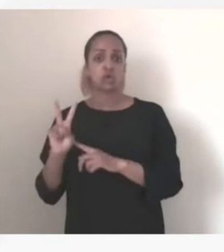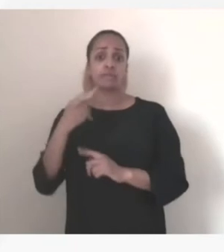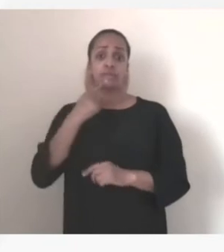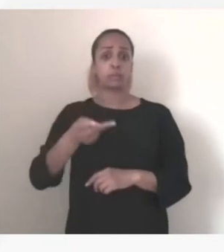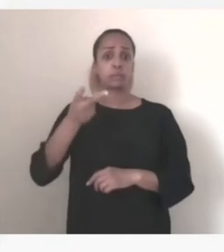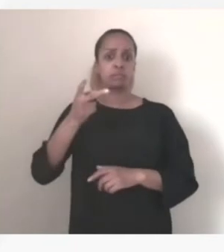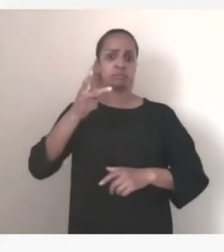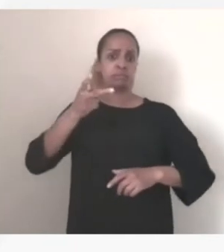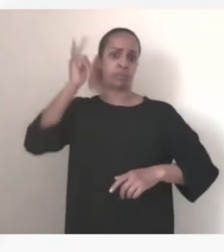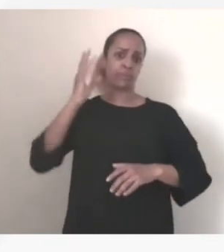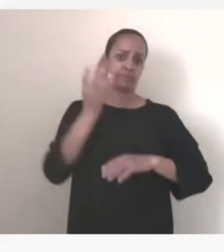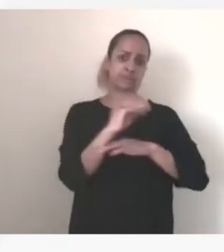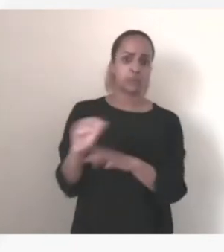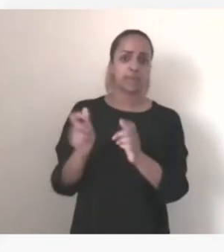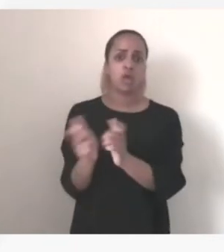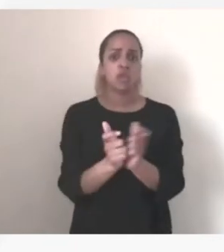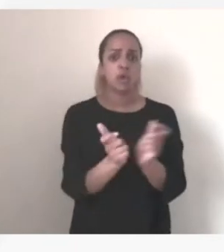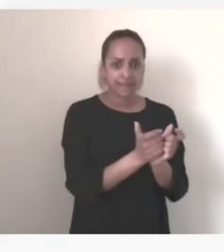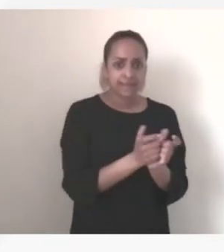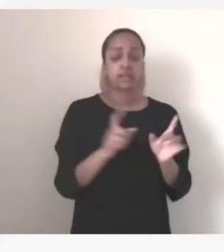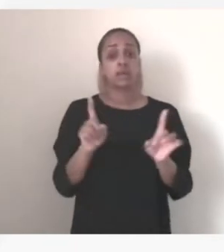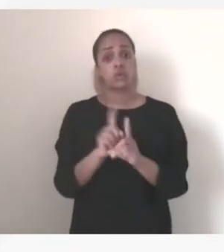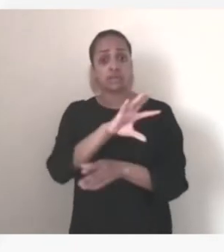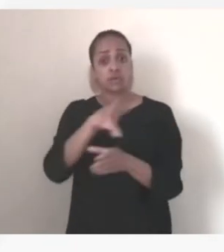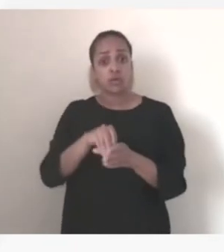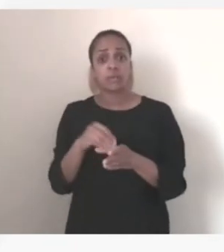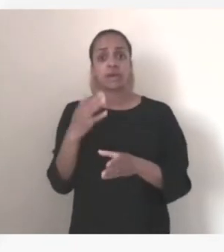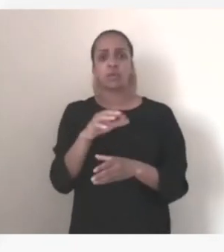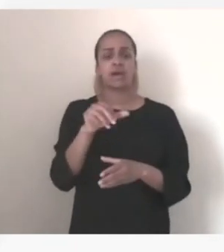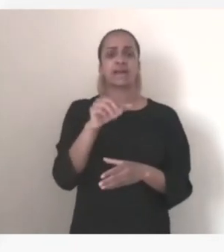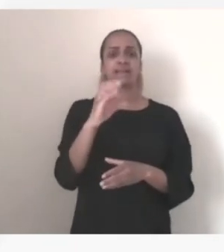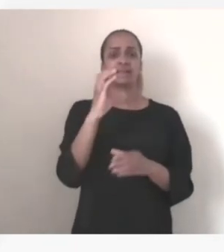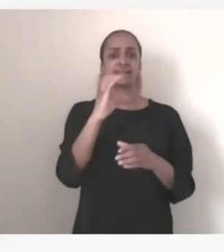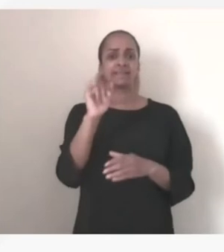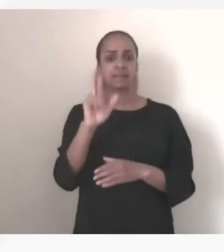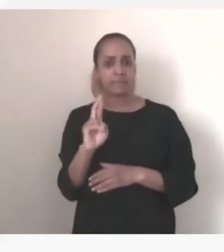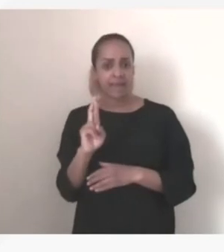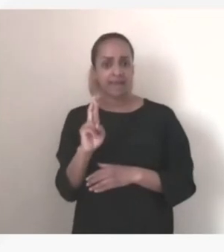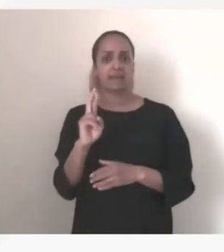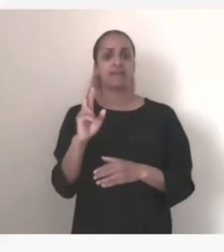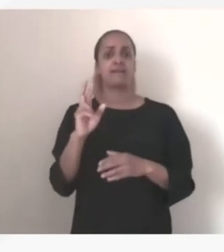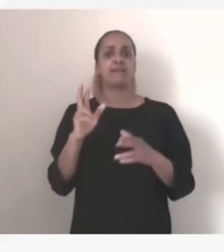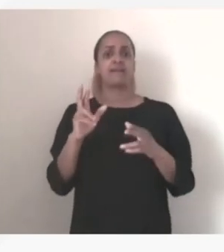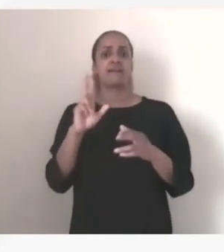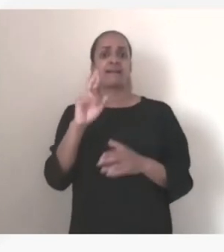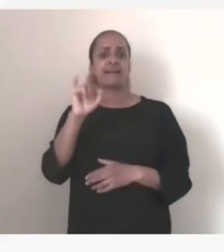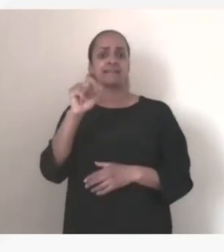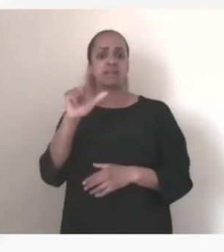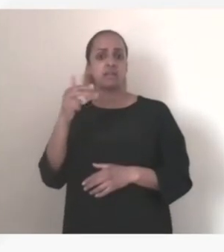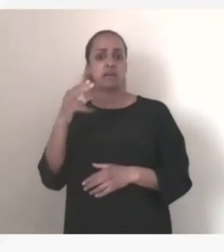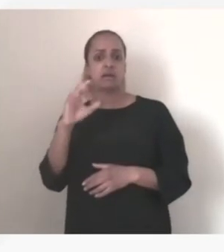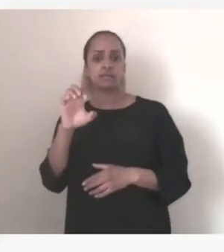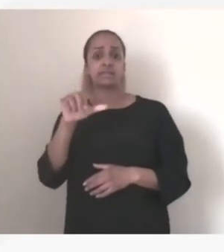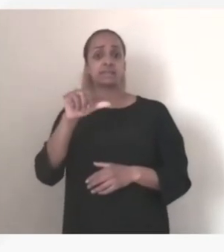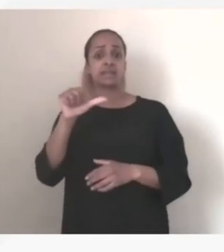entreprises, mais également le Cyber Resilience Act, qui doit nous permettre de compléter le cadre sur